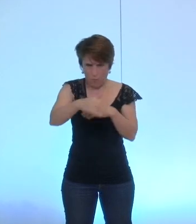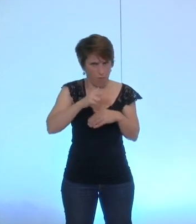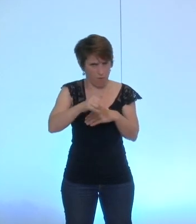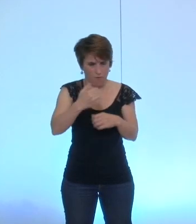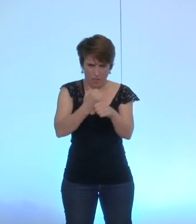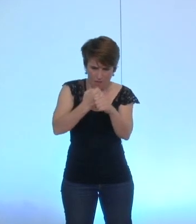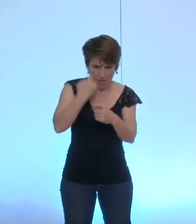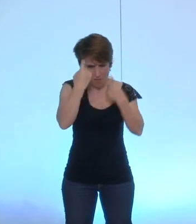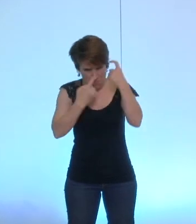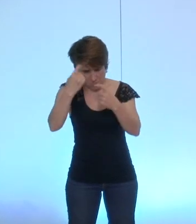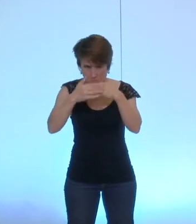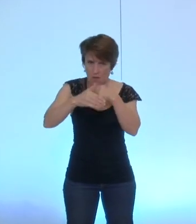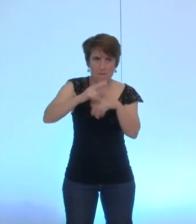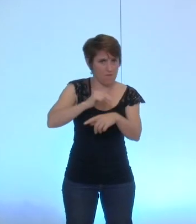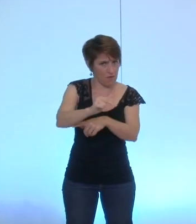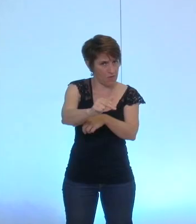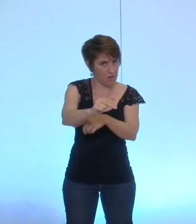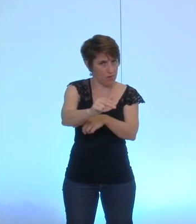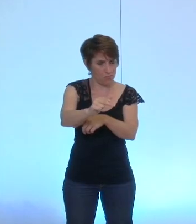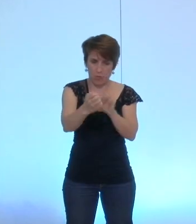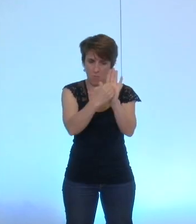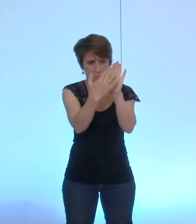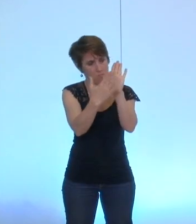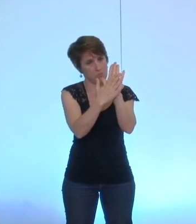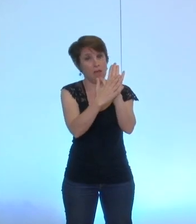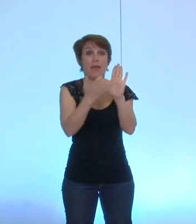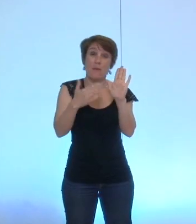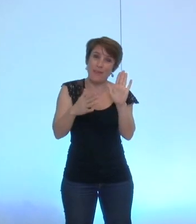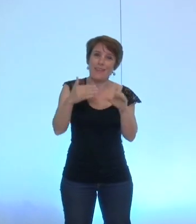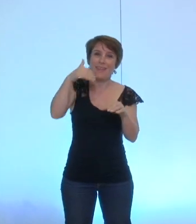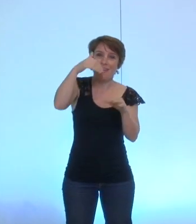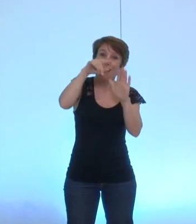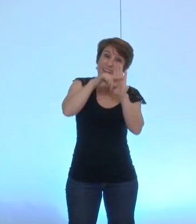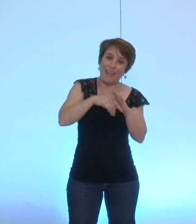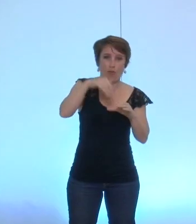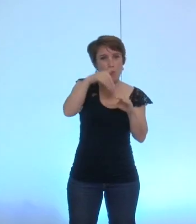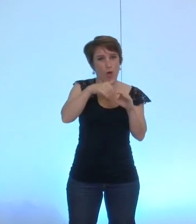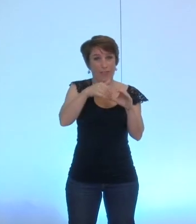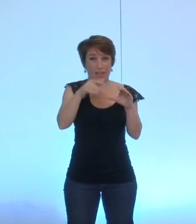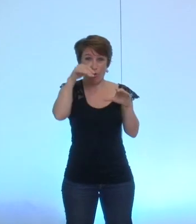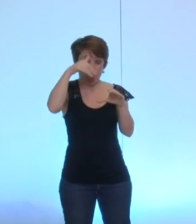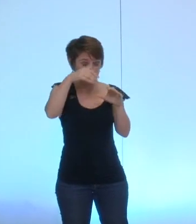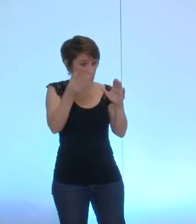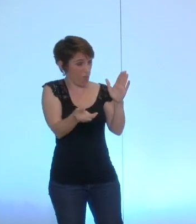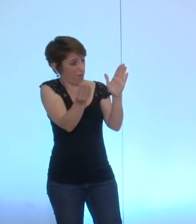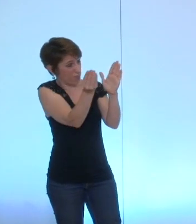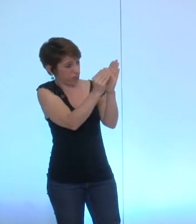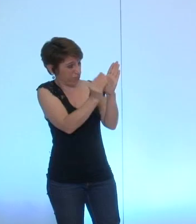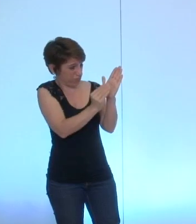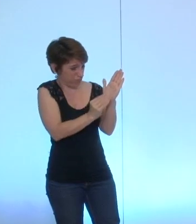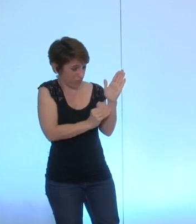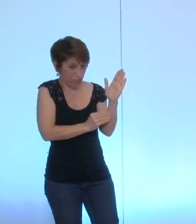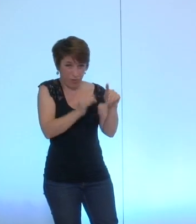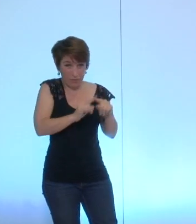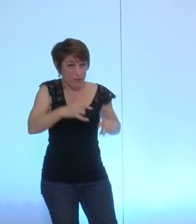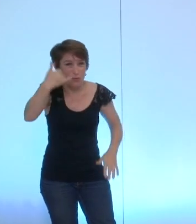nous ouvrons le travail mais ça évite de mettre dans un règlement intérieur des éléments qui juridiquement aujourd'hui ne sont pas